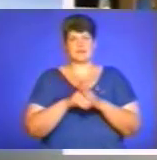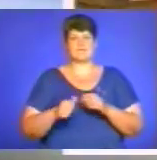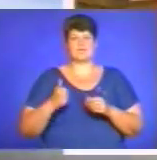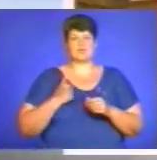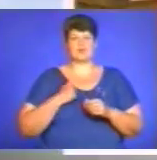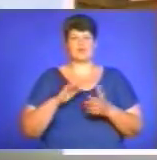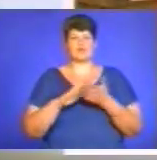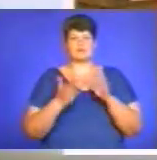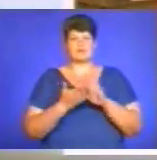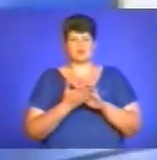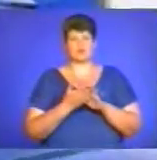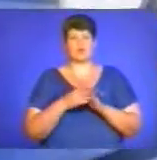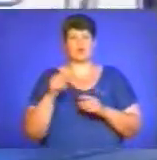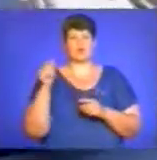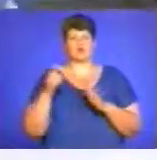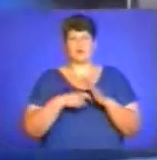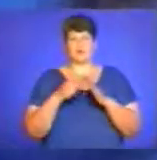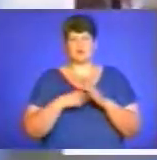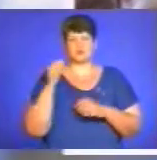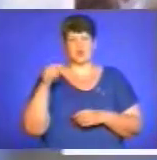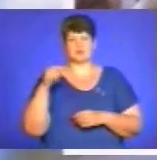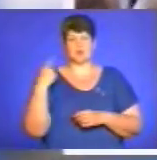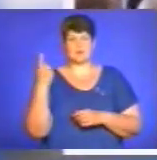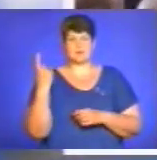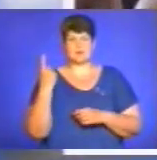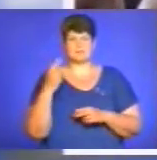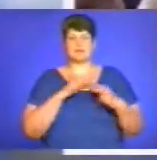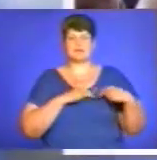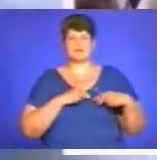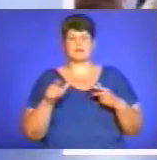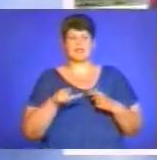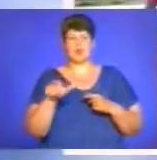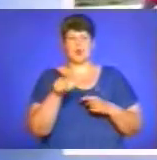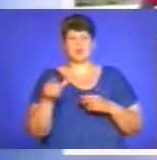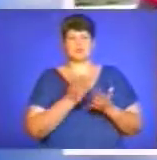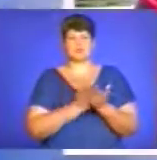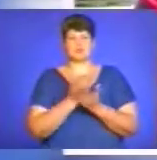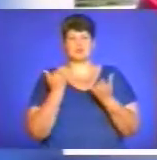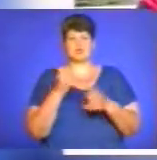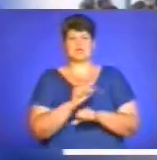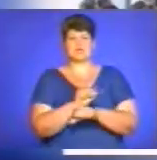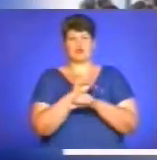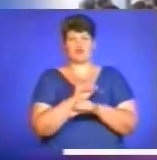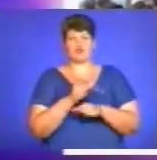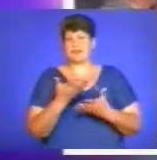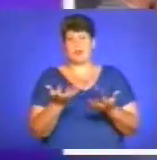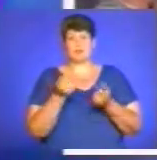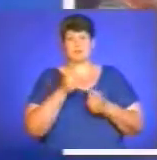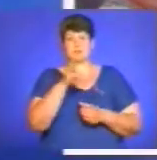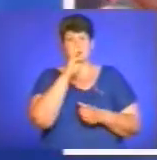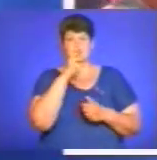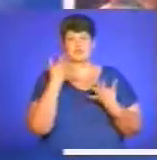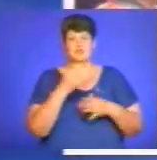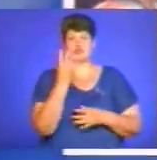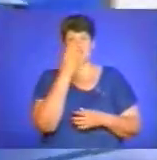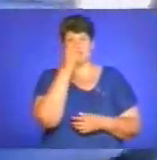Донецької та Луганської областей. Працівники дорожніх служб області сьогодні страйкували. Вони не отримують заробітної плати вже